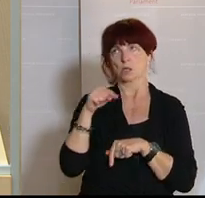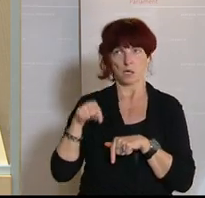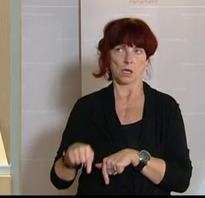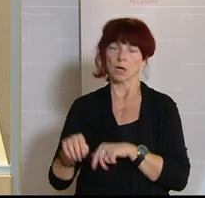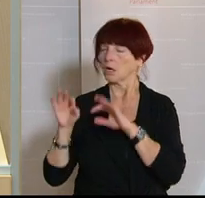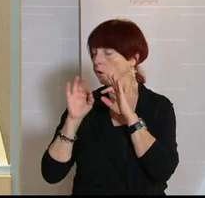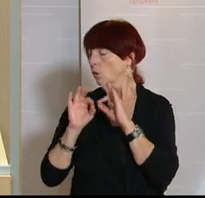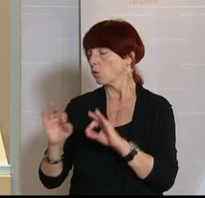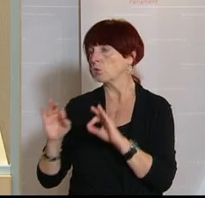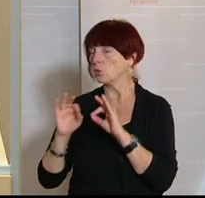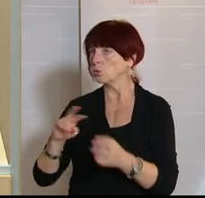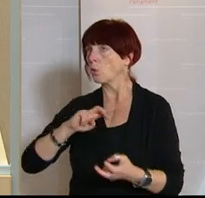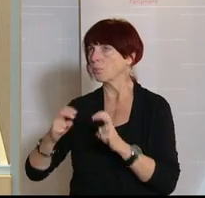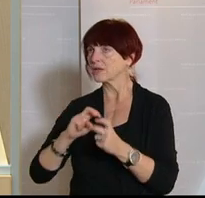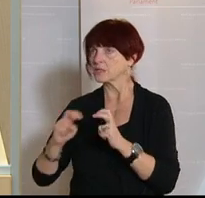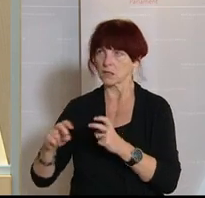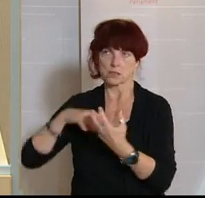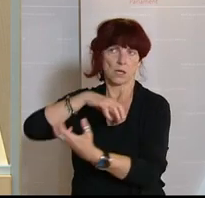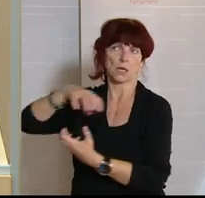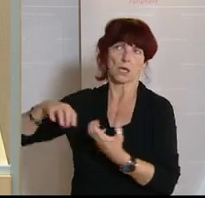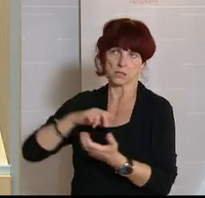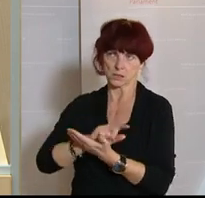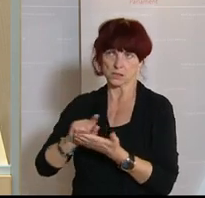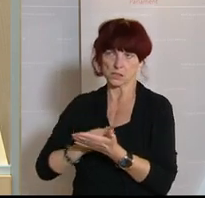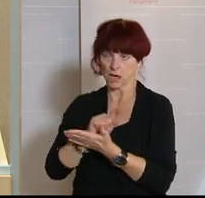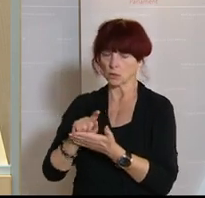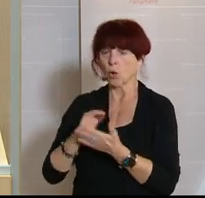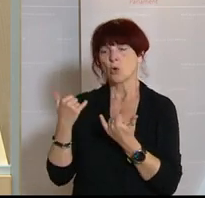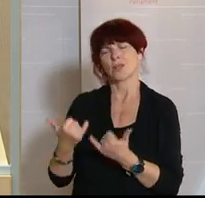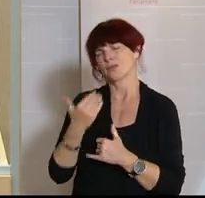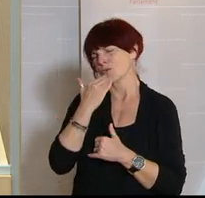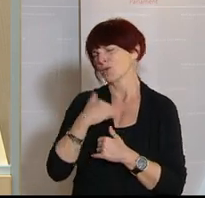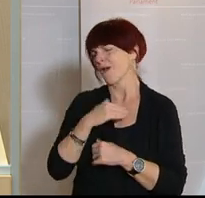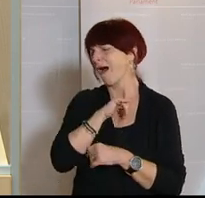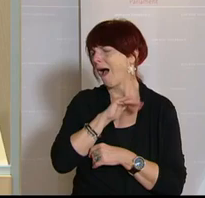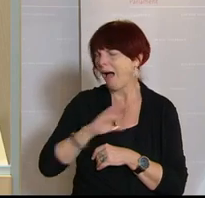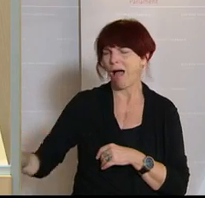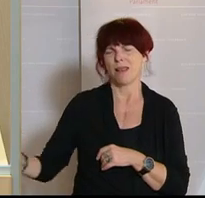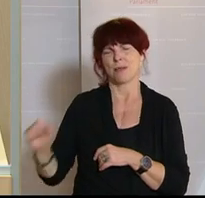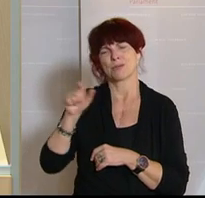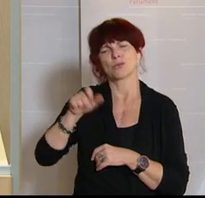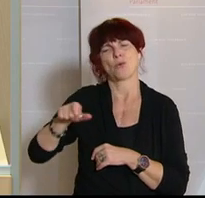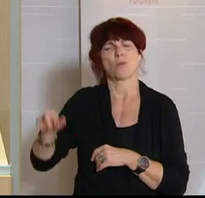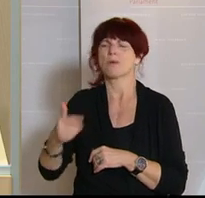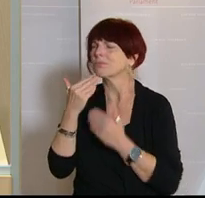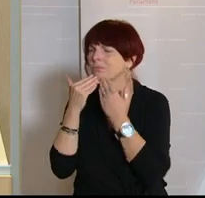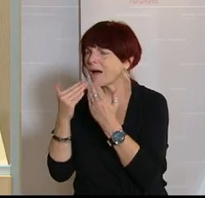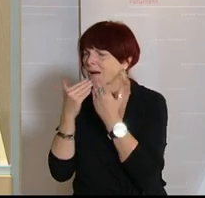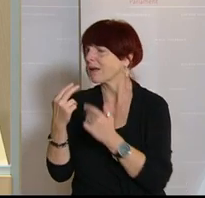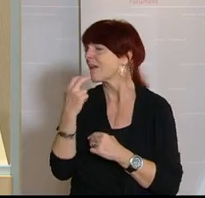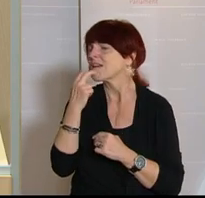jetzt mit dieser Krise. Und an dieser Stelle möchte ich mich recht herzlich bei allen freiwilligen Menschen, die sich so